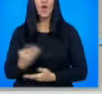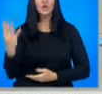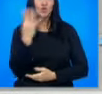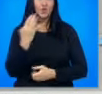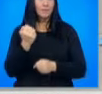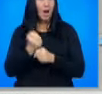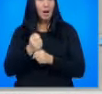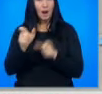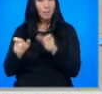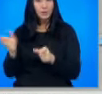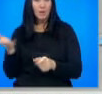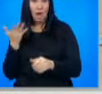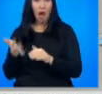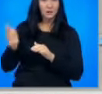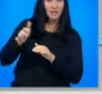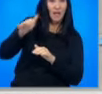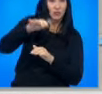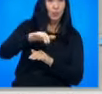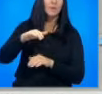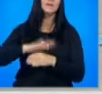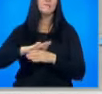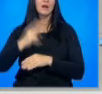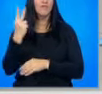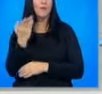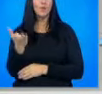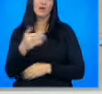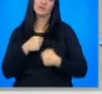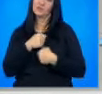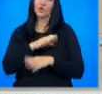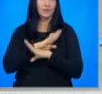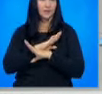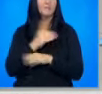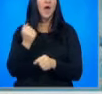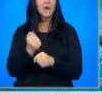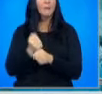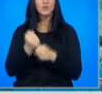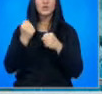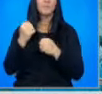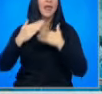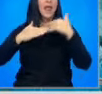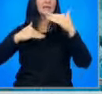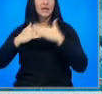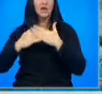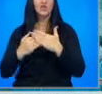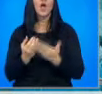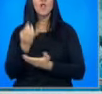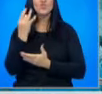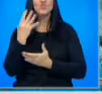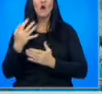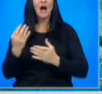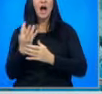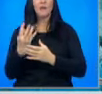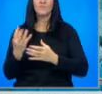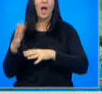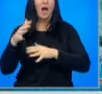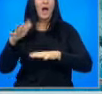Четирима работници бяха затрупани в Перник, двама от тях, за съжаление, загинаха. Те са работили при изграждането на новата